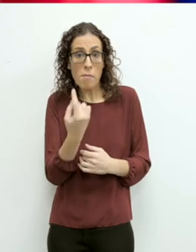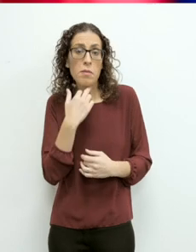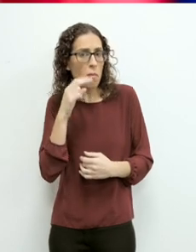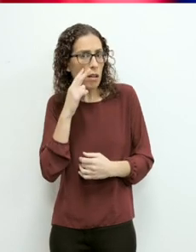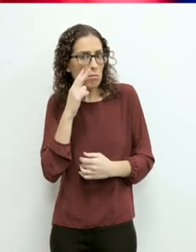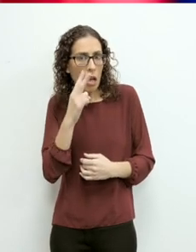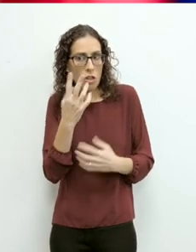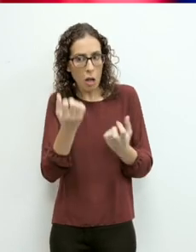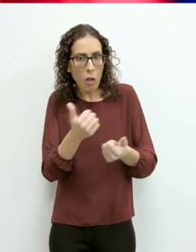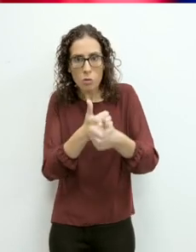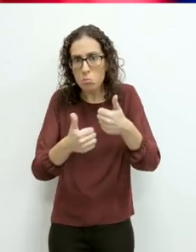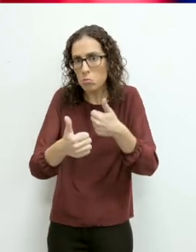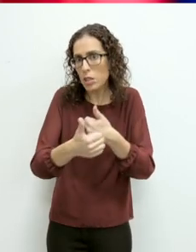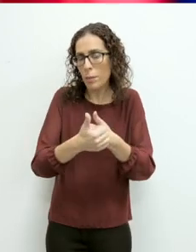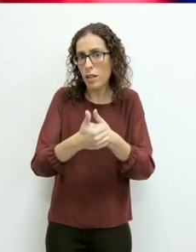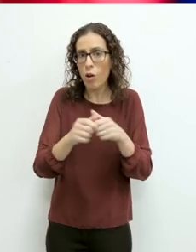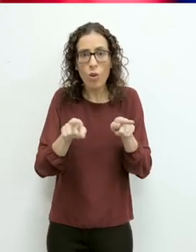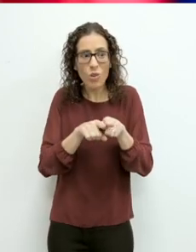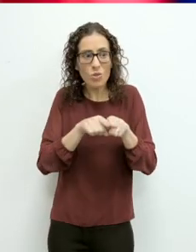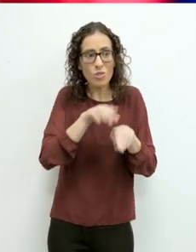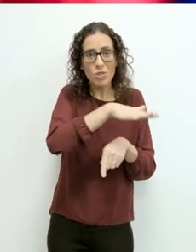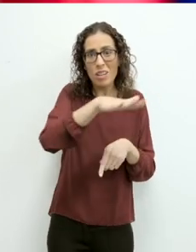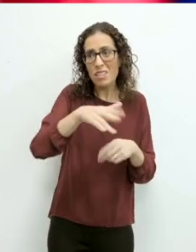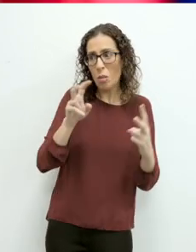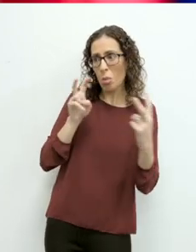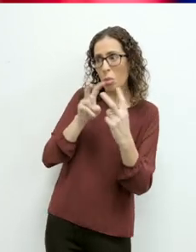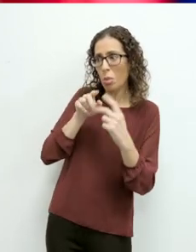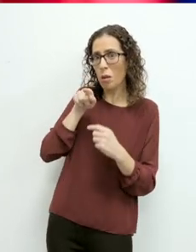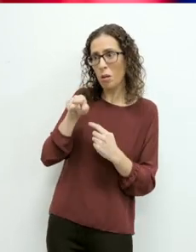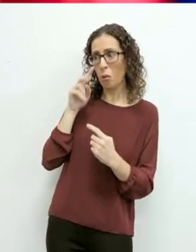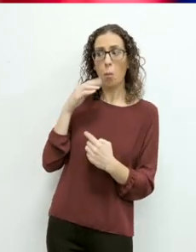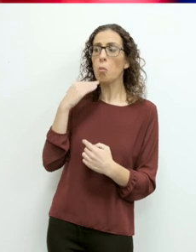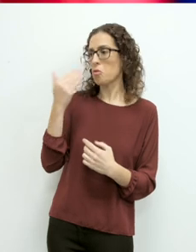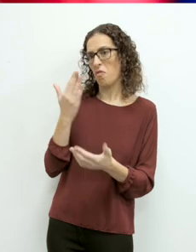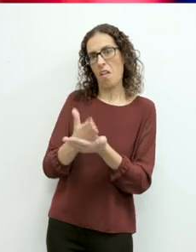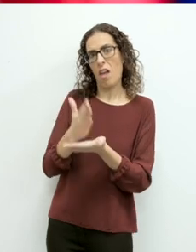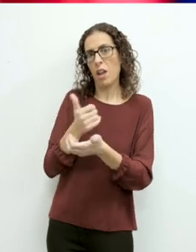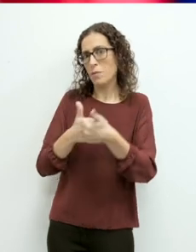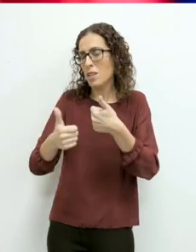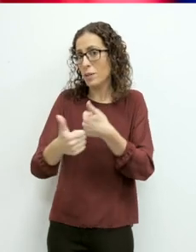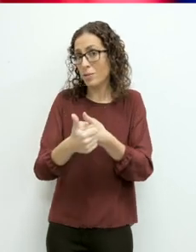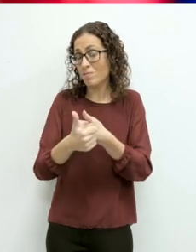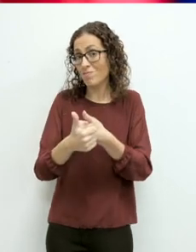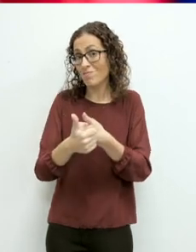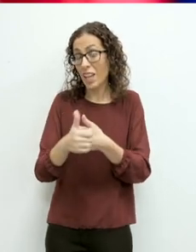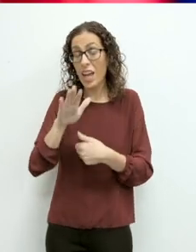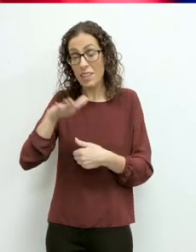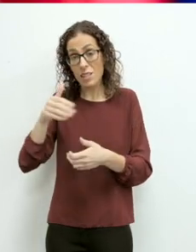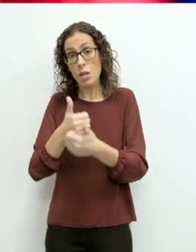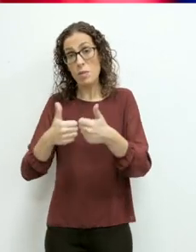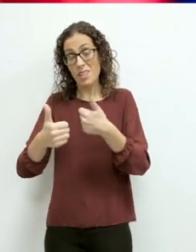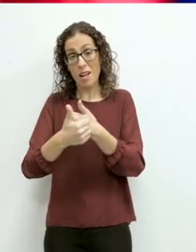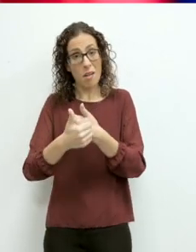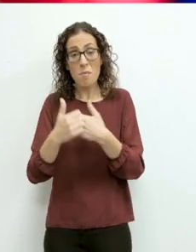kundizjoni u jispiċa fitma tal-preġudizju min-dawktam adwaru. Laħarħġa li għandu mżond uwa